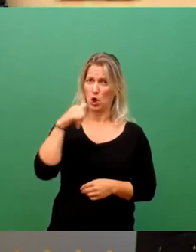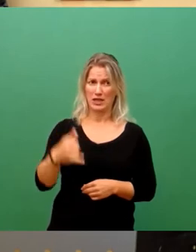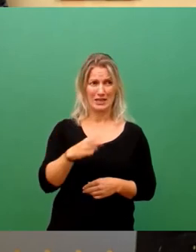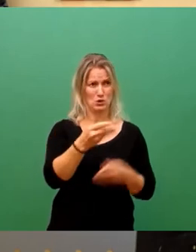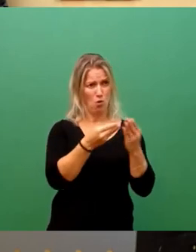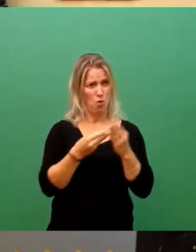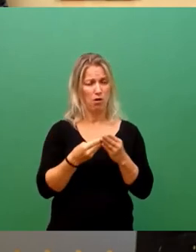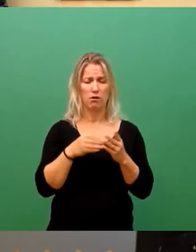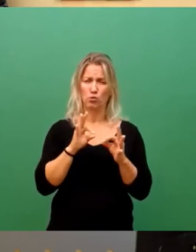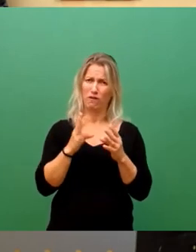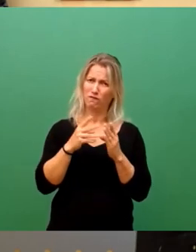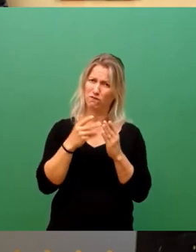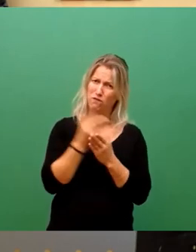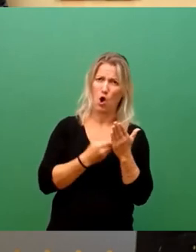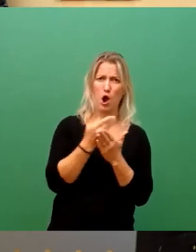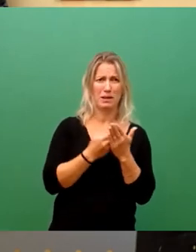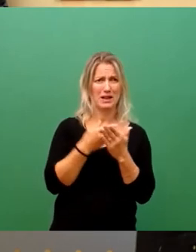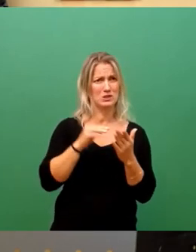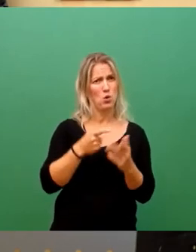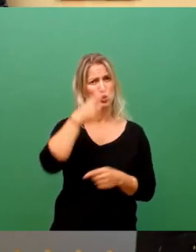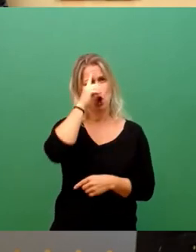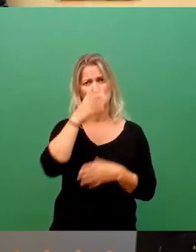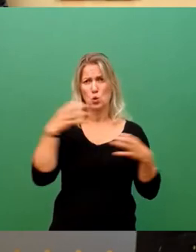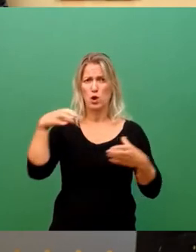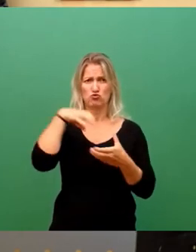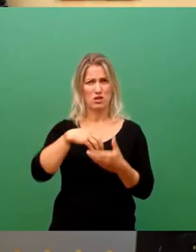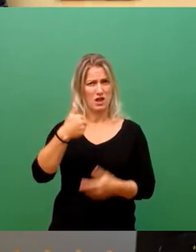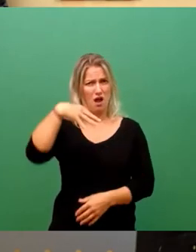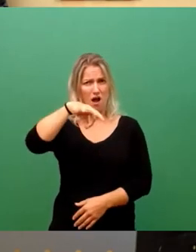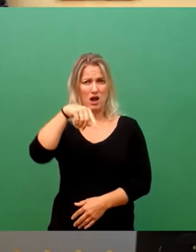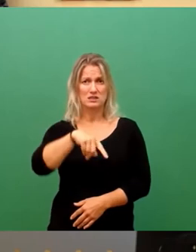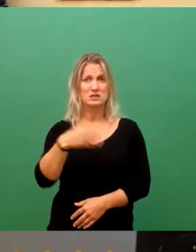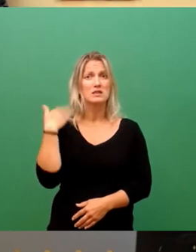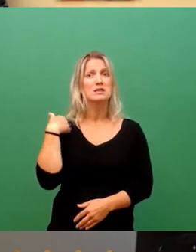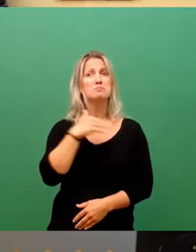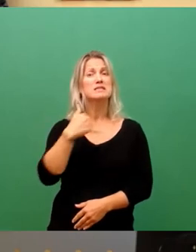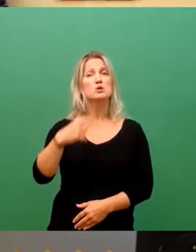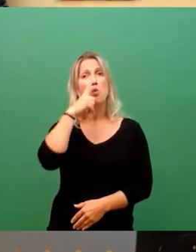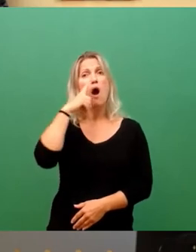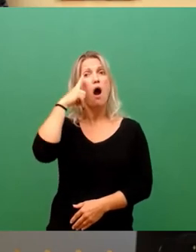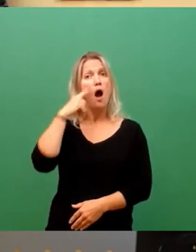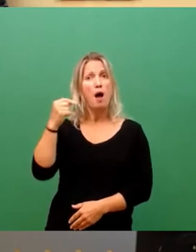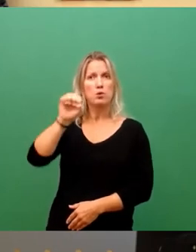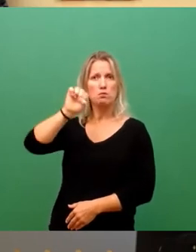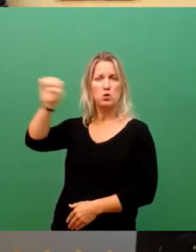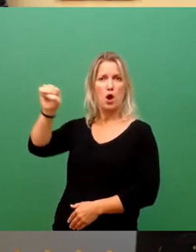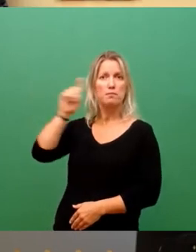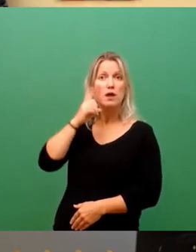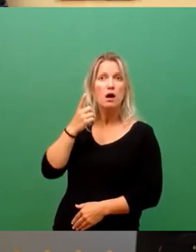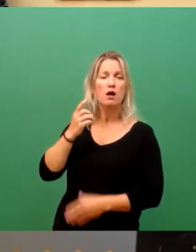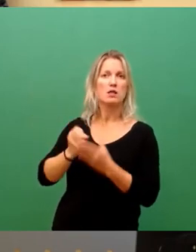einzigartig für eine deutsche Großstadt. Bisher hat lediglich Hamburg den Zuschlag für ein Naturschutzgroßprojekt bekommen.